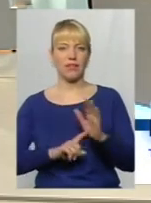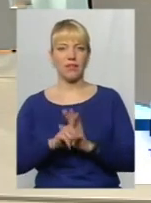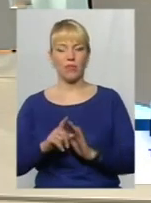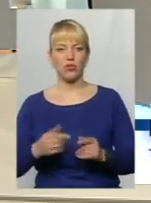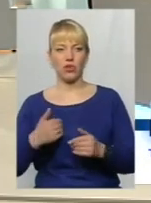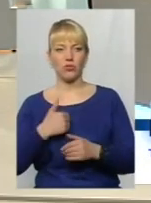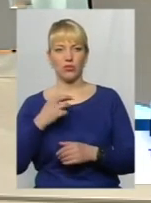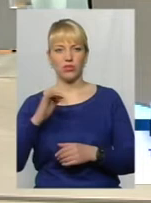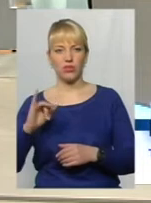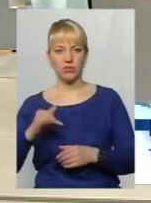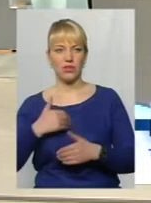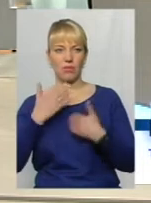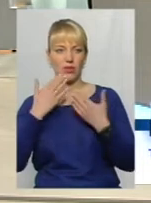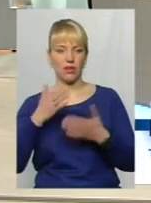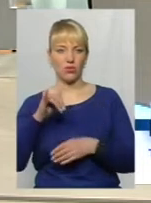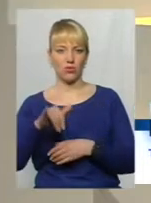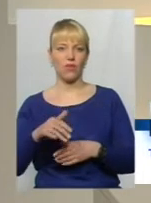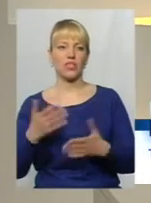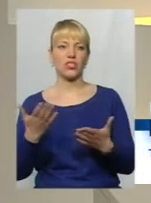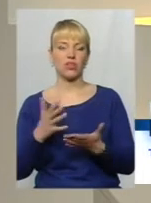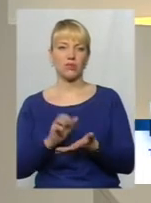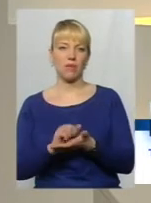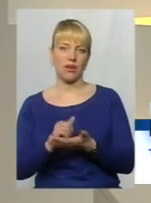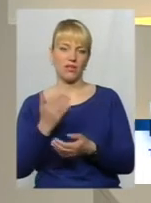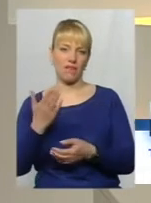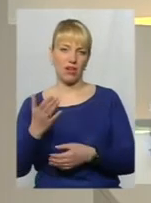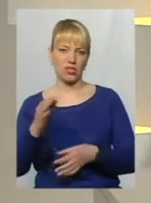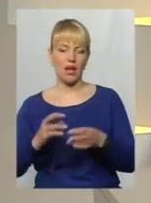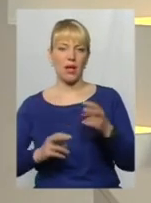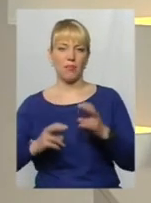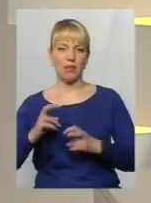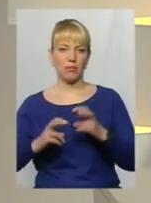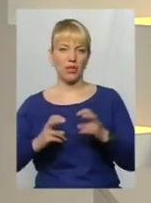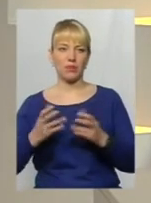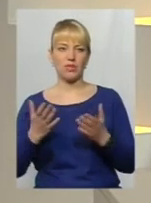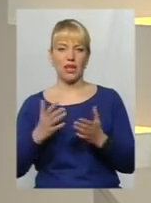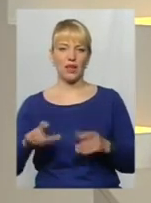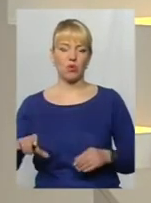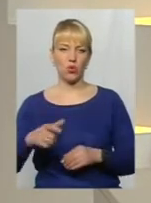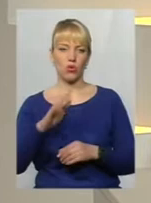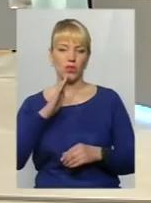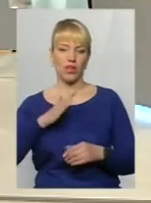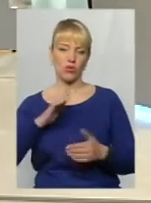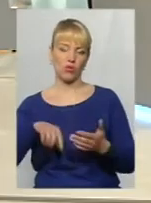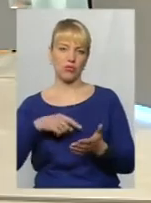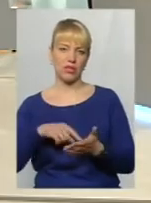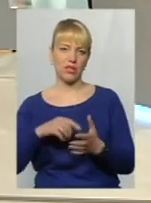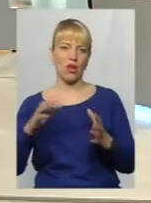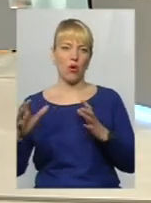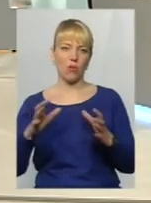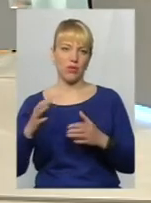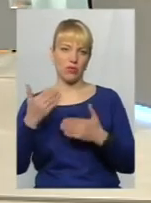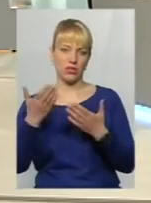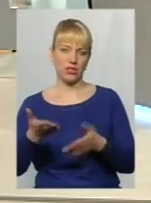хотілося б запитати, чим саме займається ваше підприємство, якими дорогами нашого міста опікуєтесь саме ви?